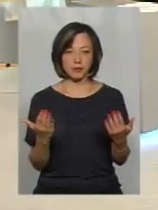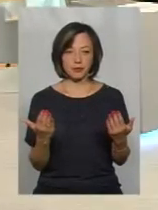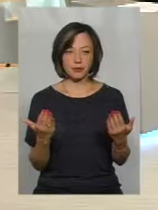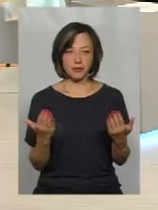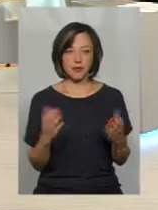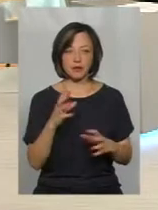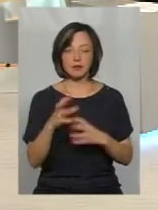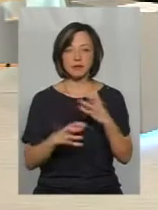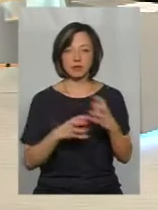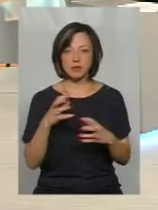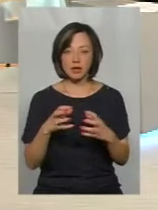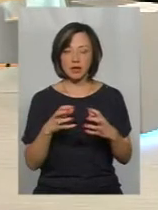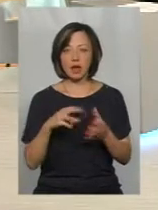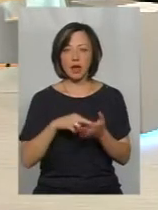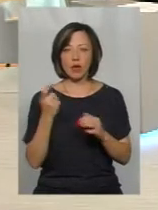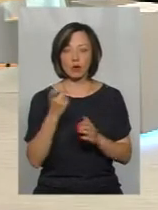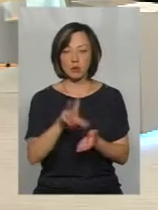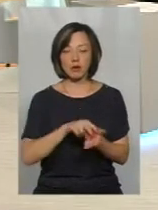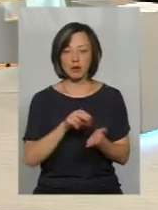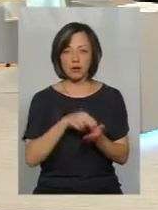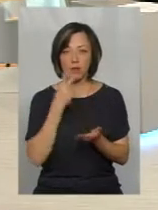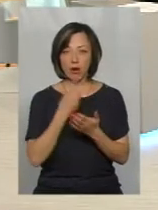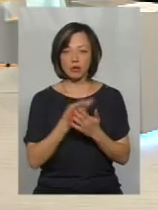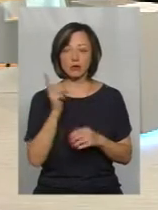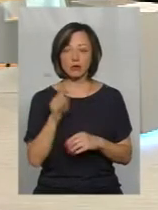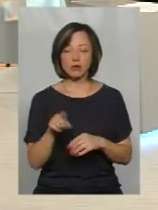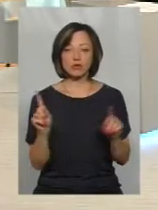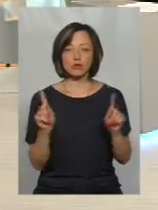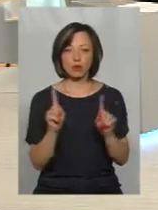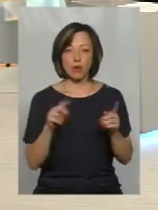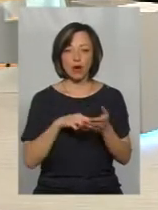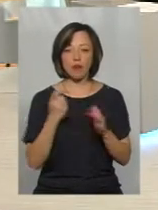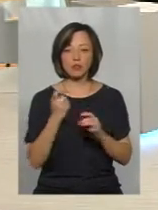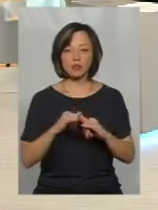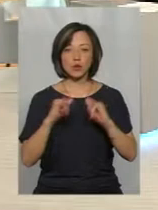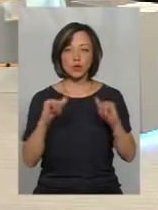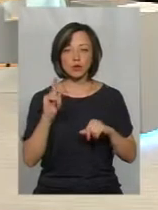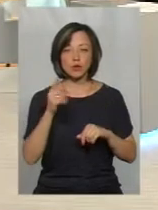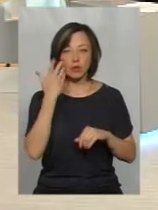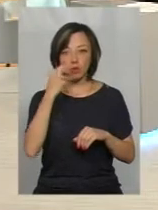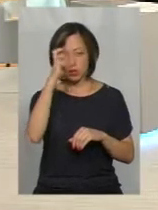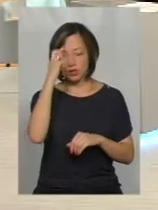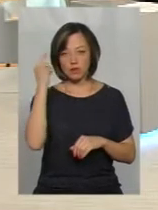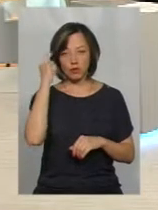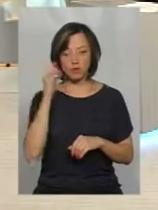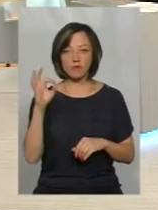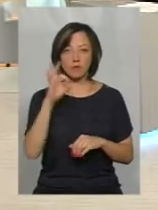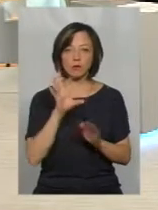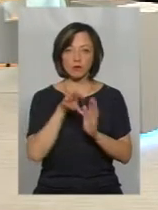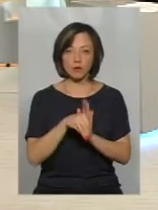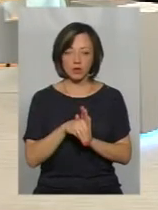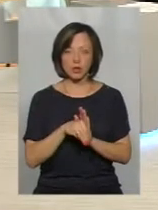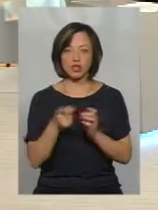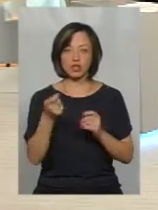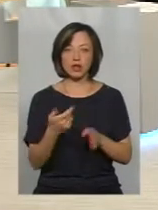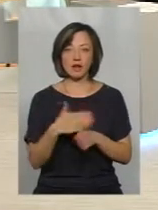Світові економіки, приклади світової економіки показують те, що економіка зростає тоді, коли держава думає в тому числі і про